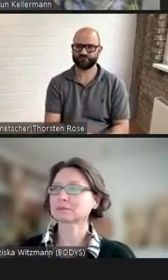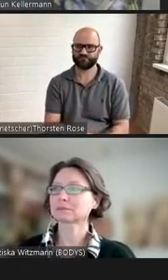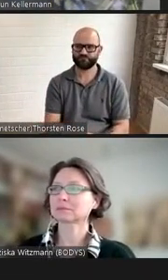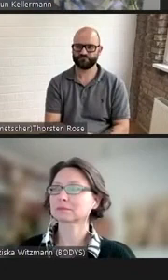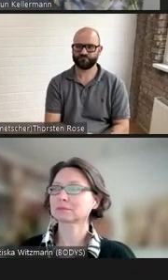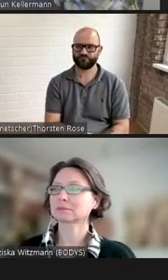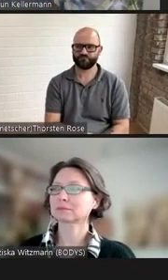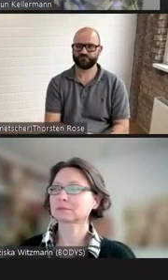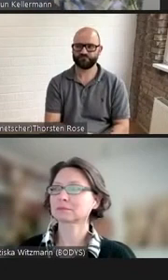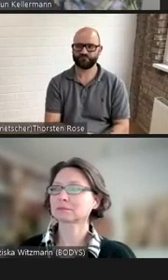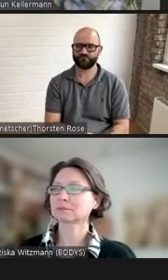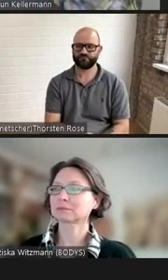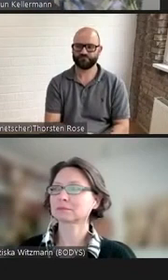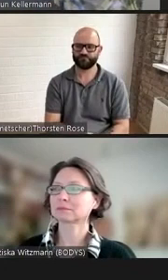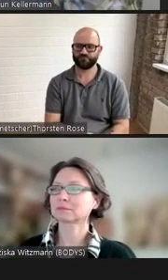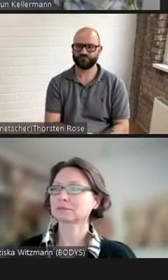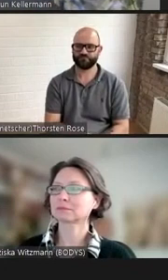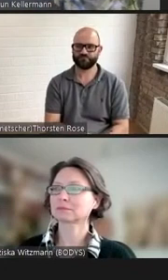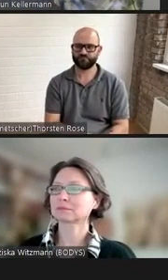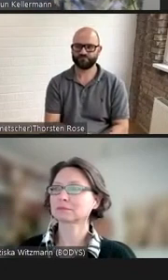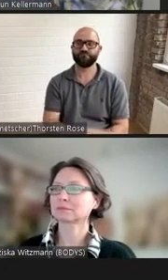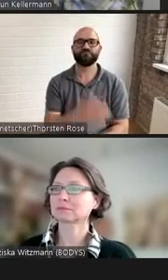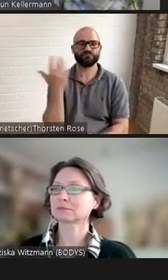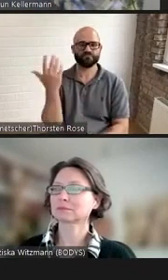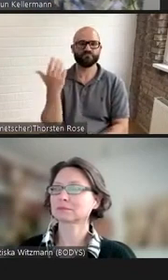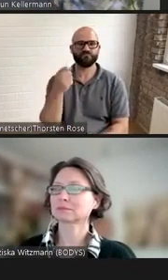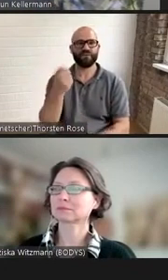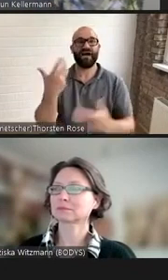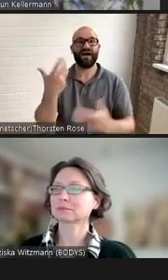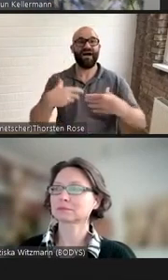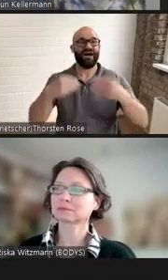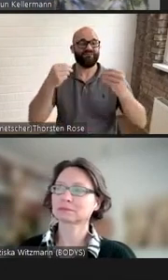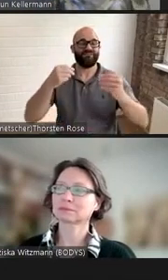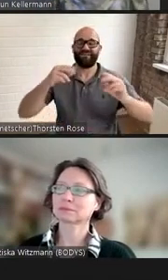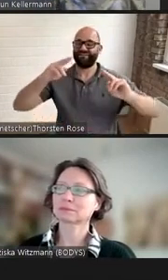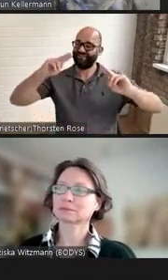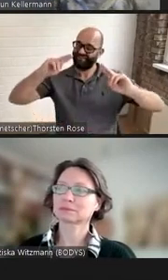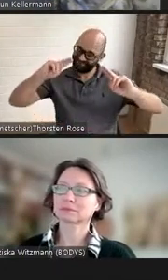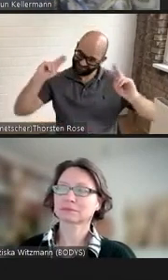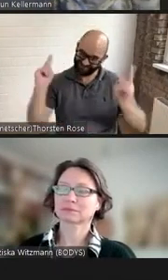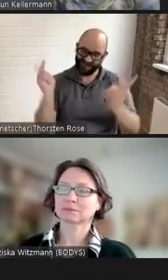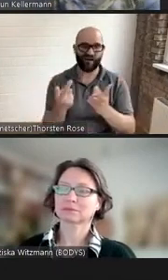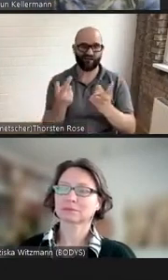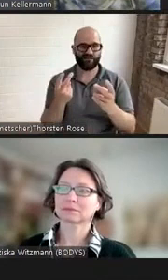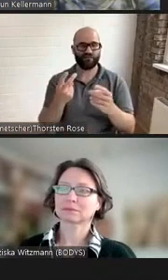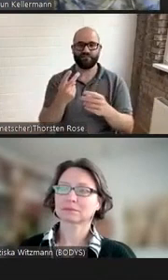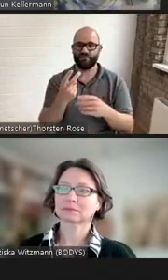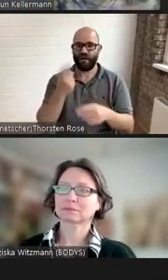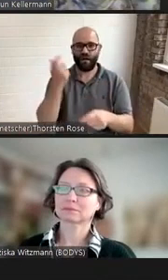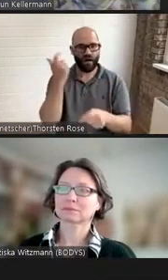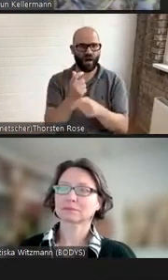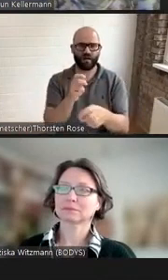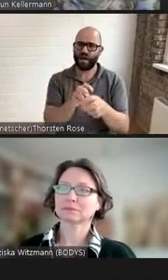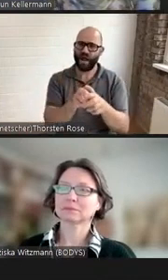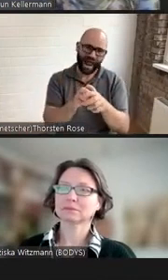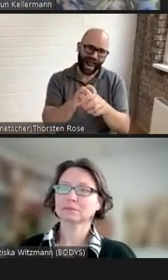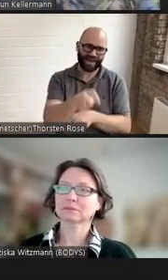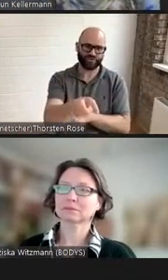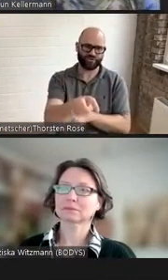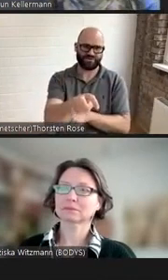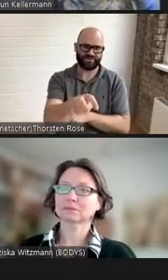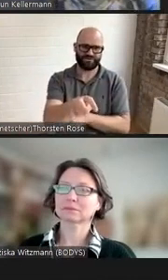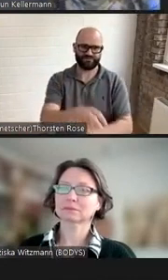Sie beginnt mit einem direkten szenischen Einstieg, in dem nämlich